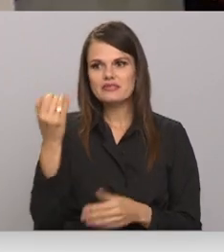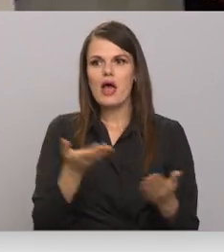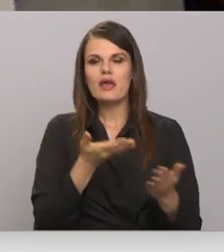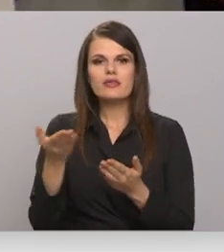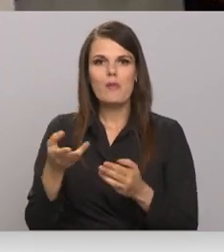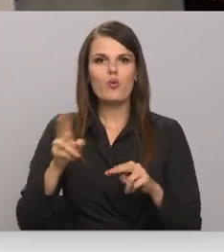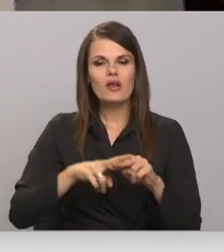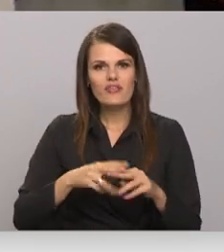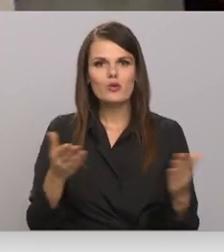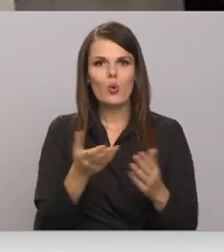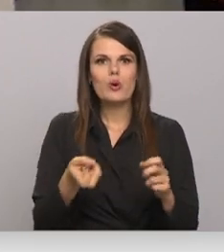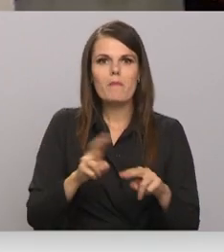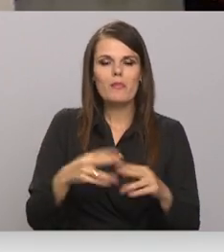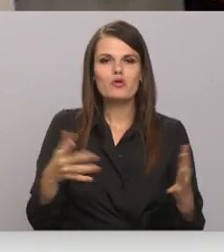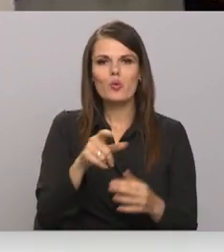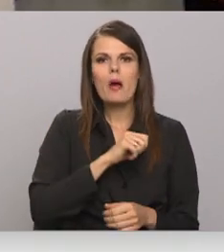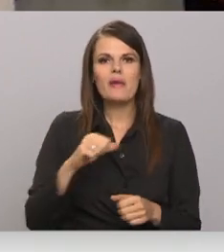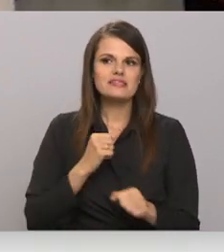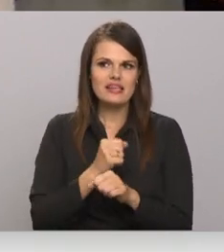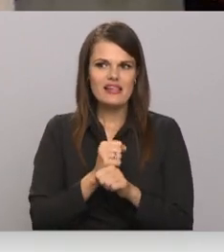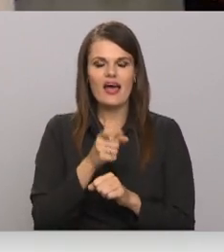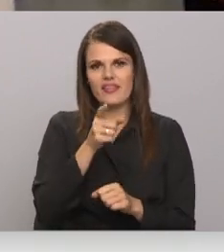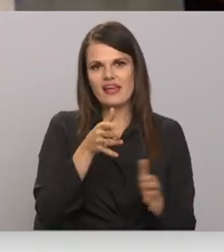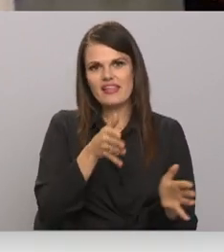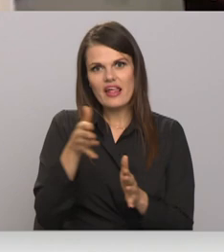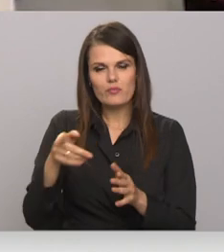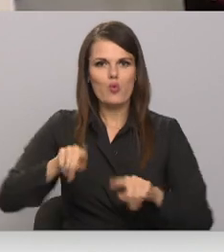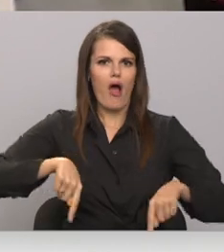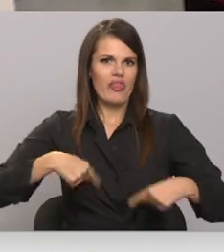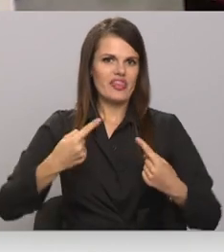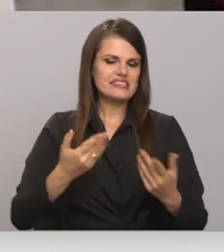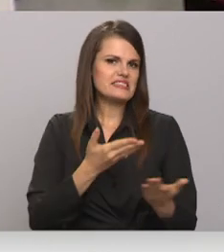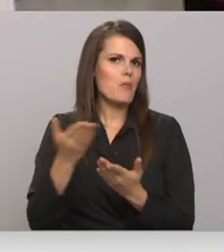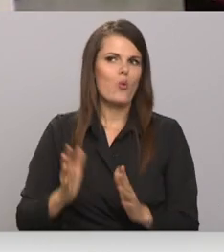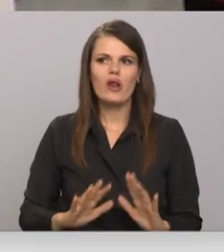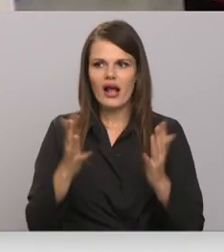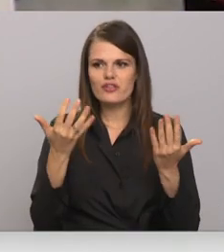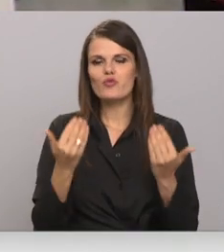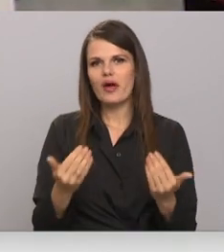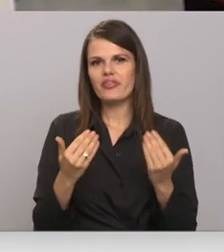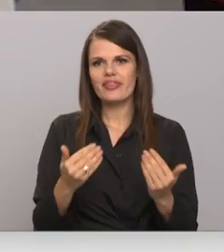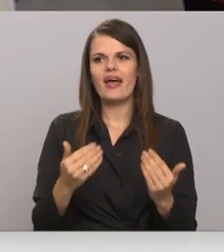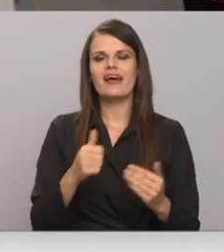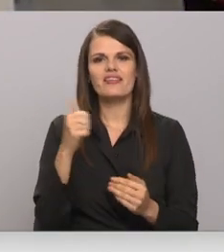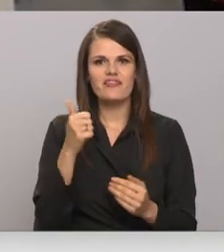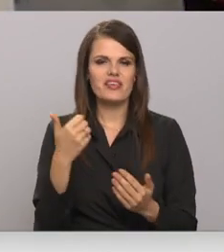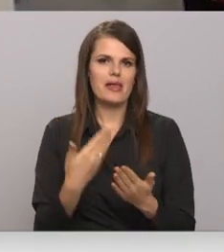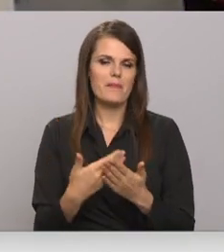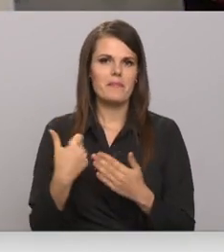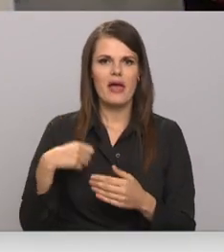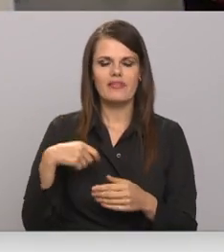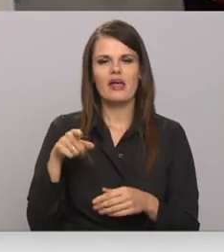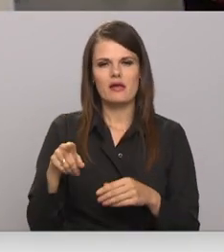kaut ko papildus dari, tas tevi ietekmē tu attīsties jebkurā gadījumā. Tagad viņiem pieņemsim arī